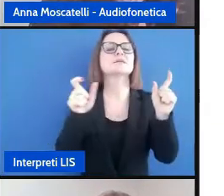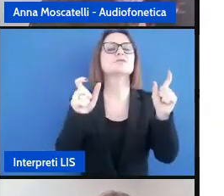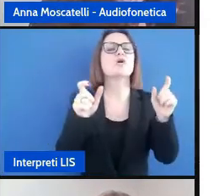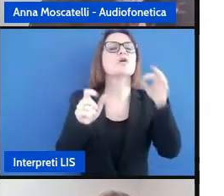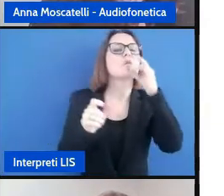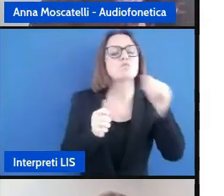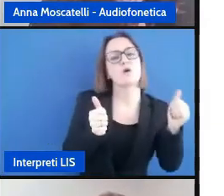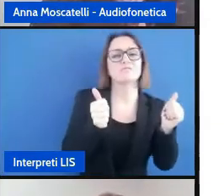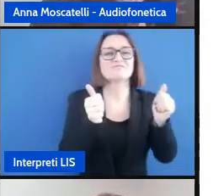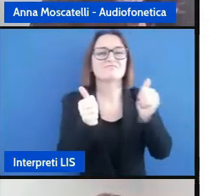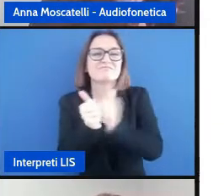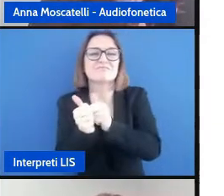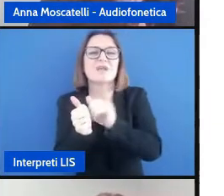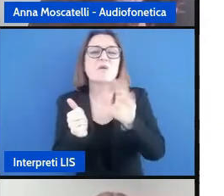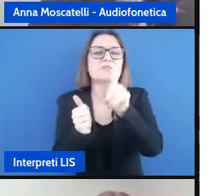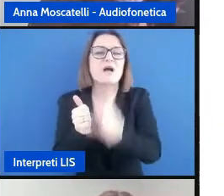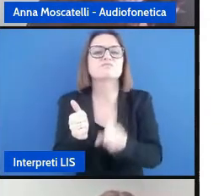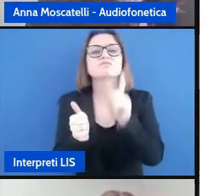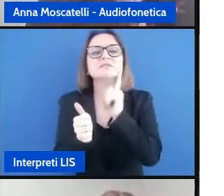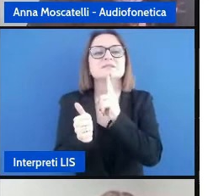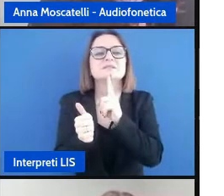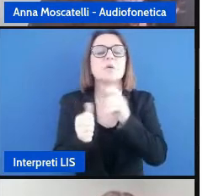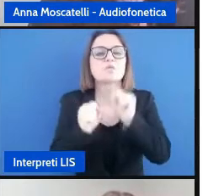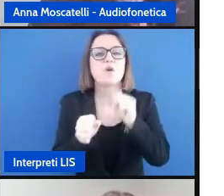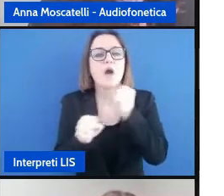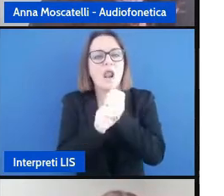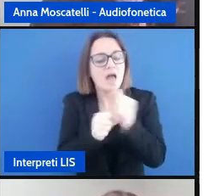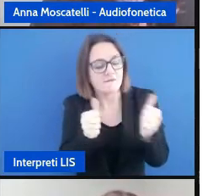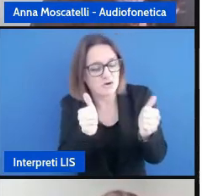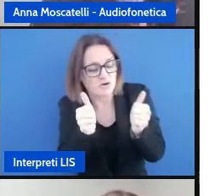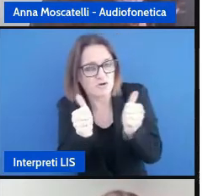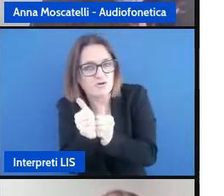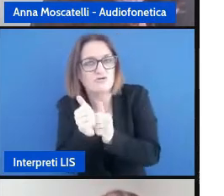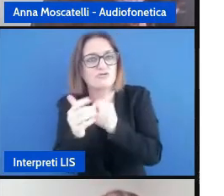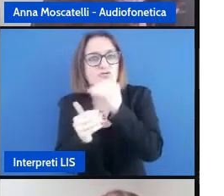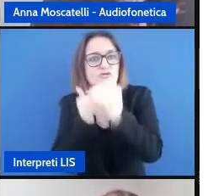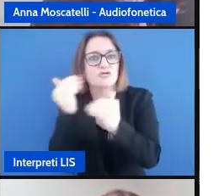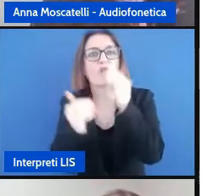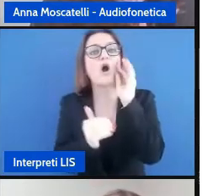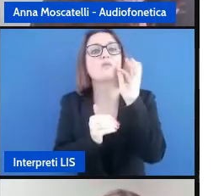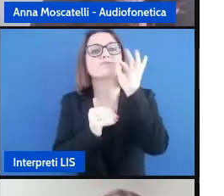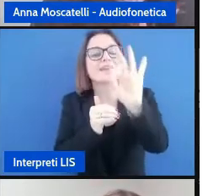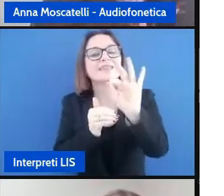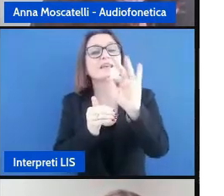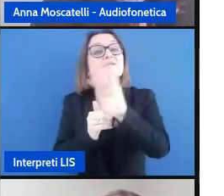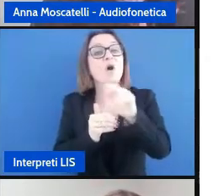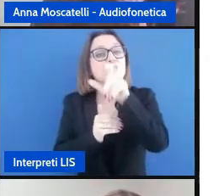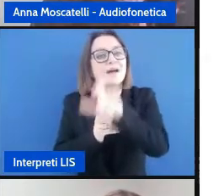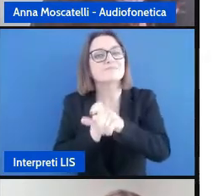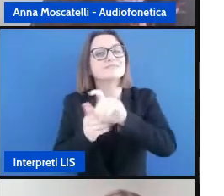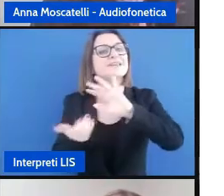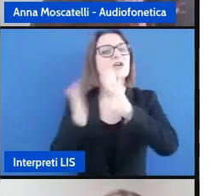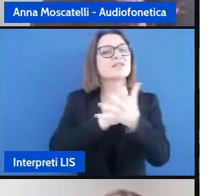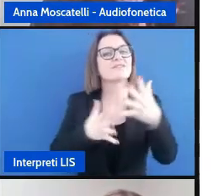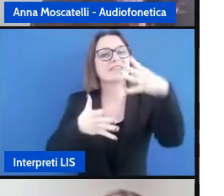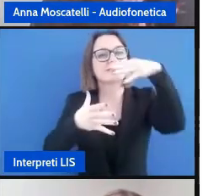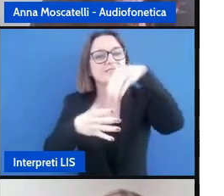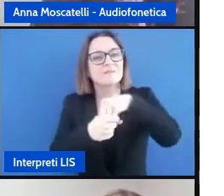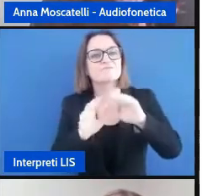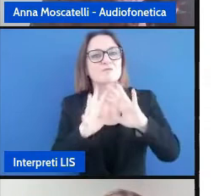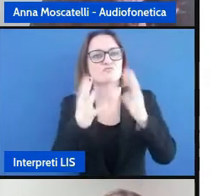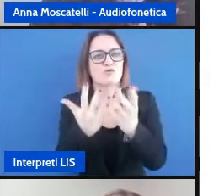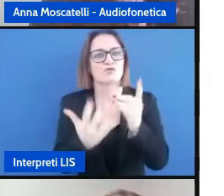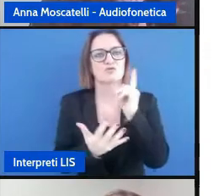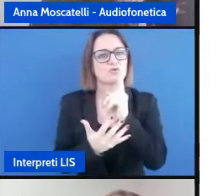affinché possa essere effettivamente parte attiva dell'ambiente scolastico